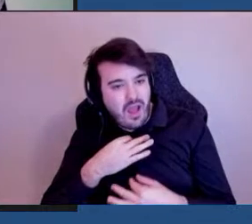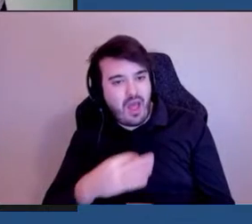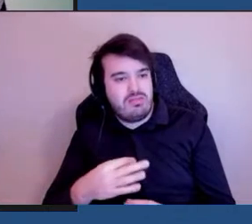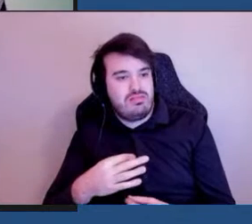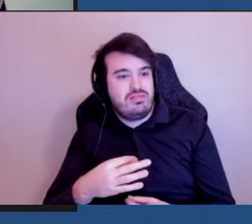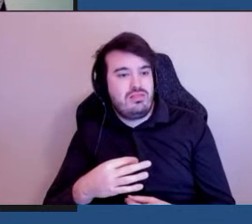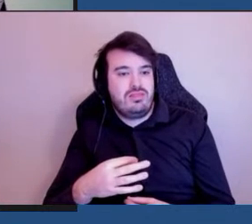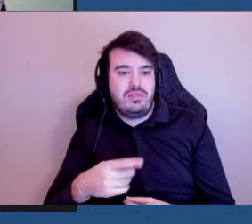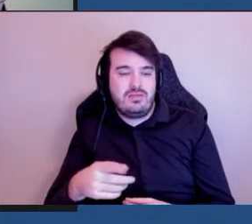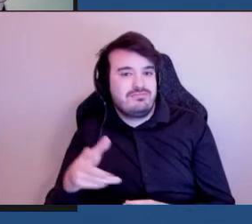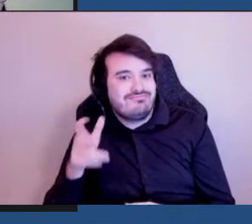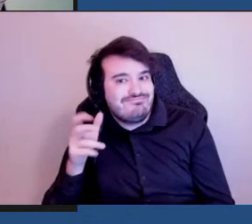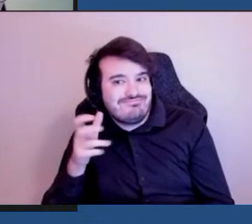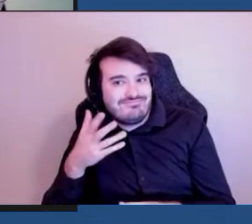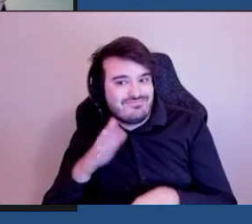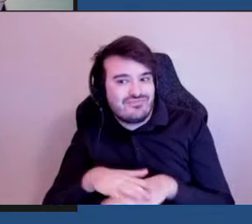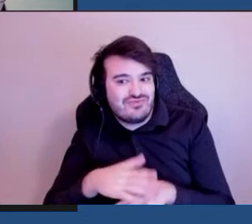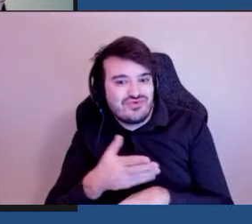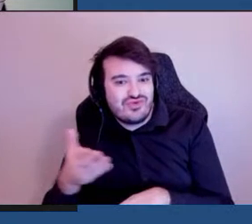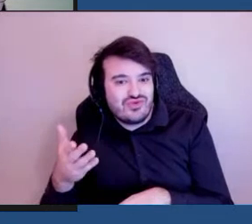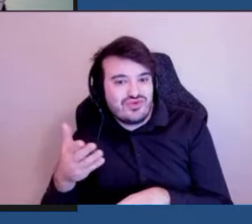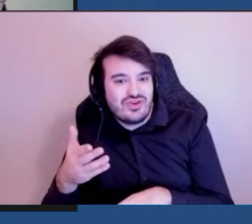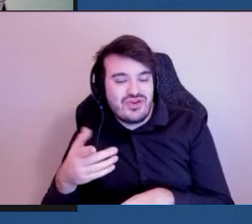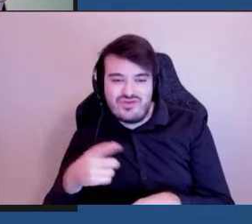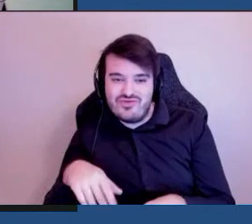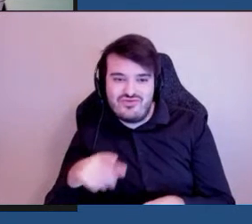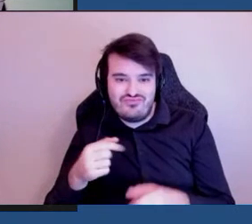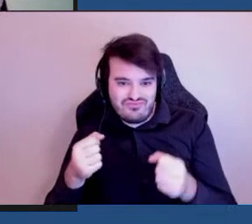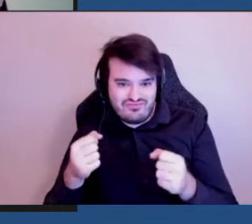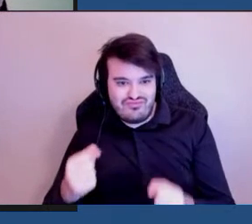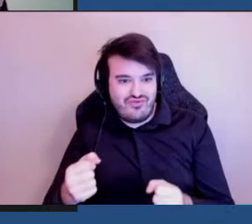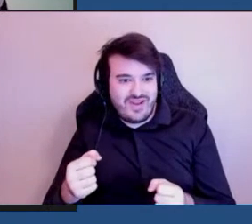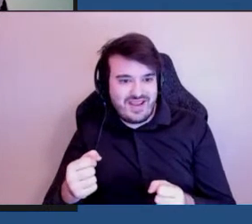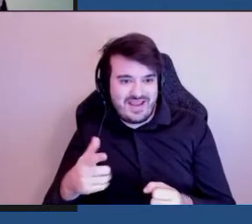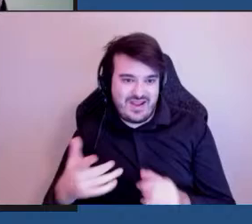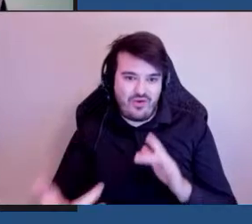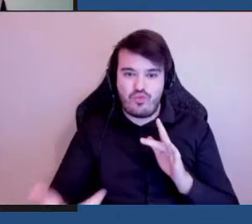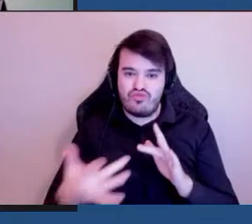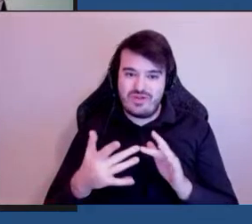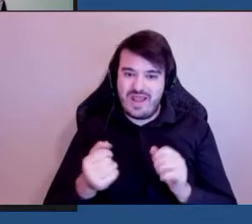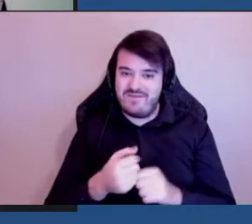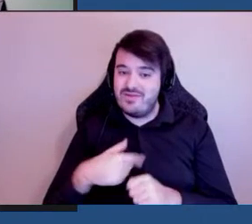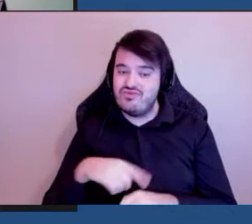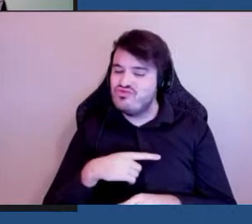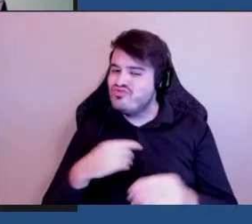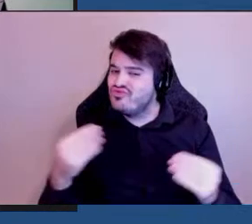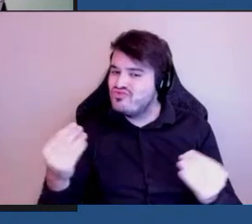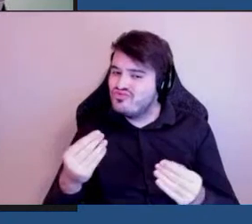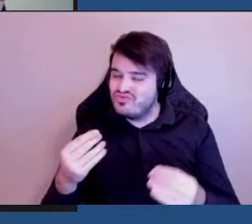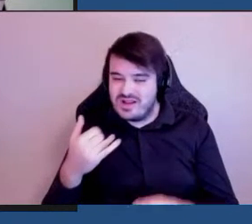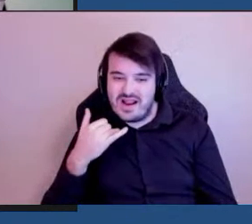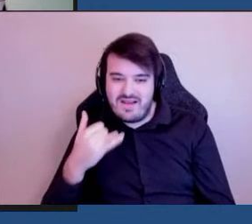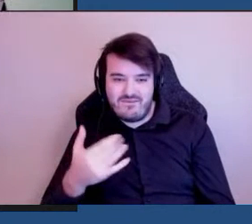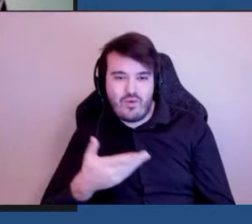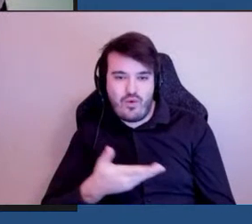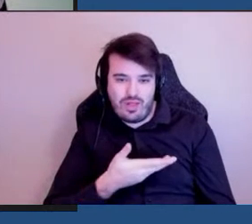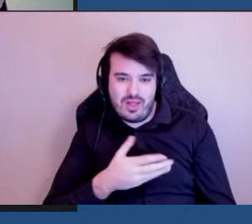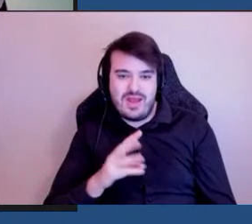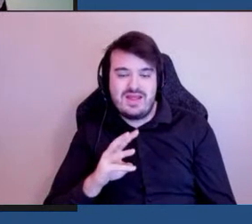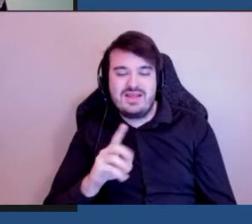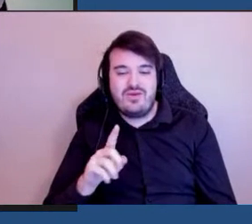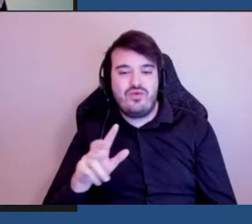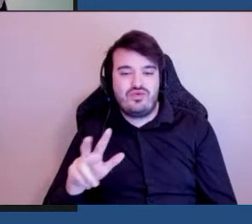entendre vous pouvez communiquer avec nous en composant 603